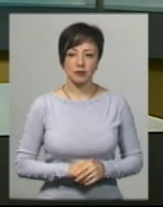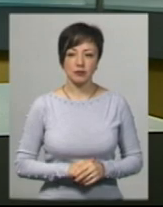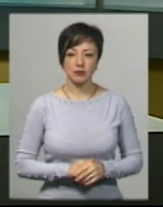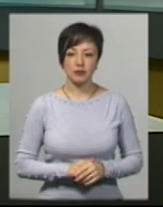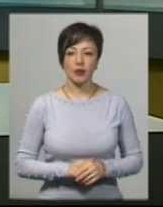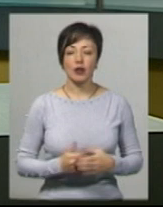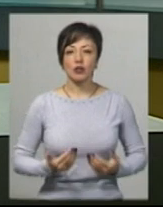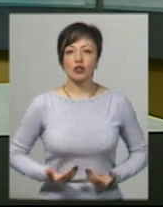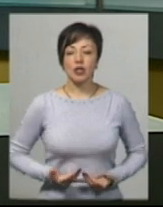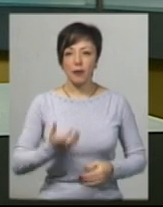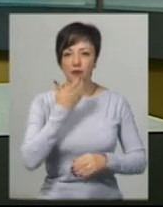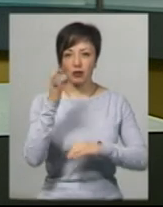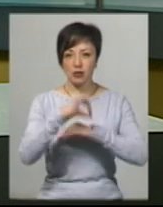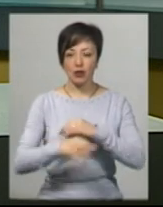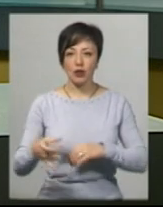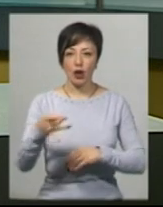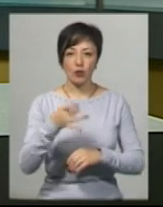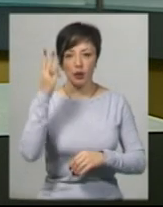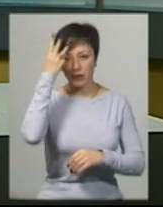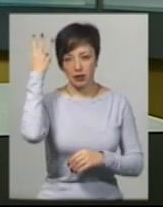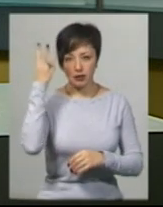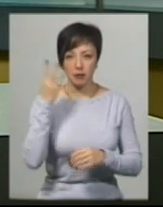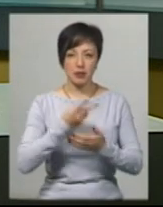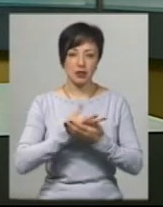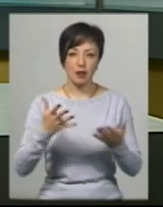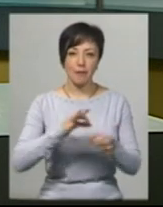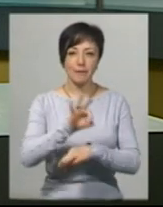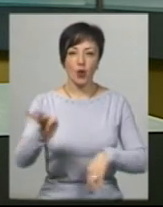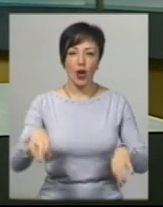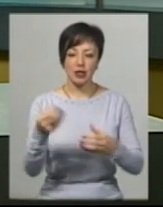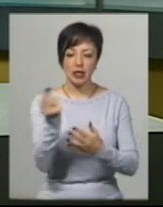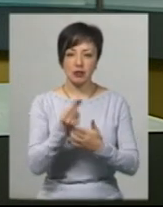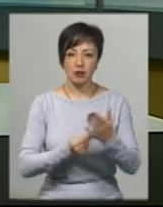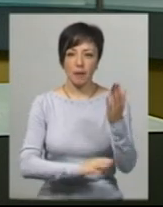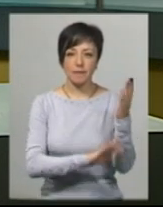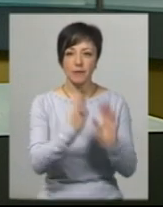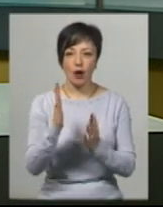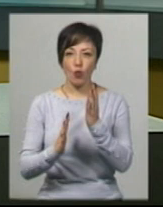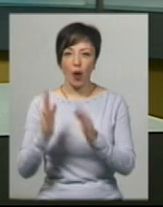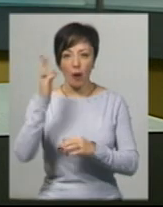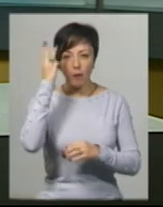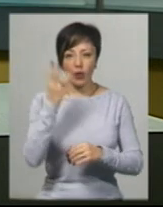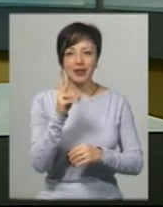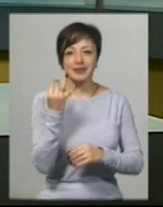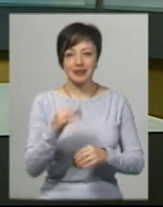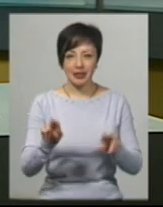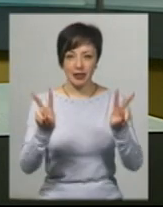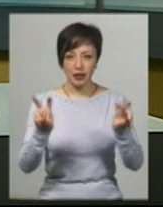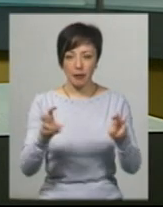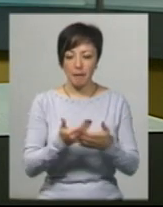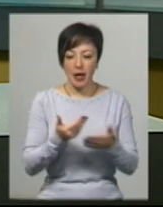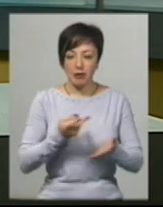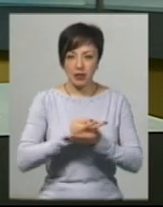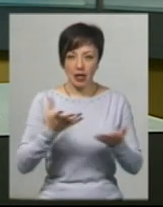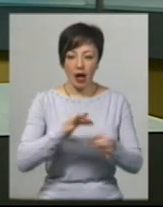Жителям південно-західного мікрорайону Хмельницького представили проєктний ескіз парку «Подільський». Перед презентацією архітектори,